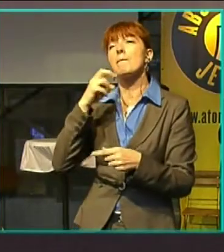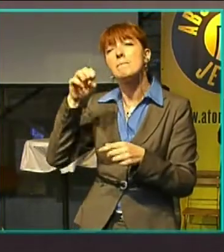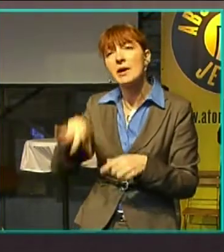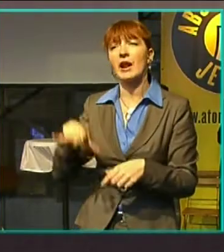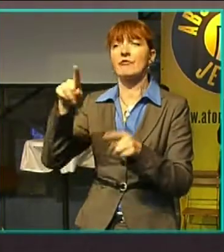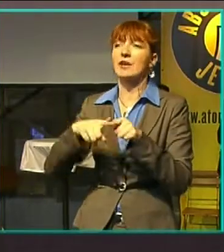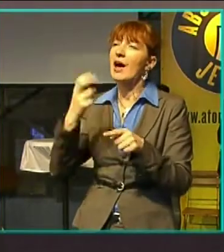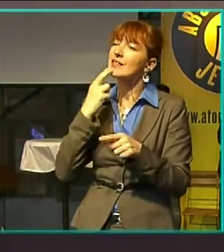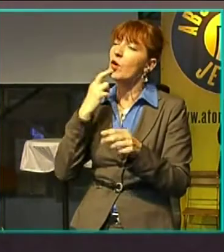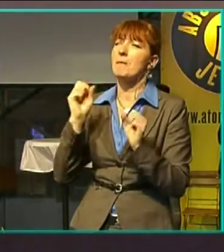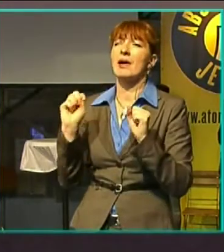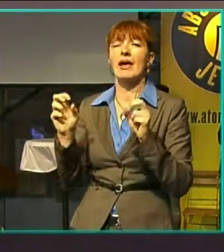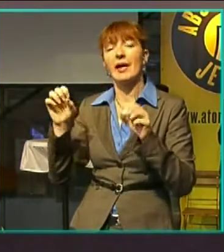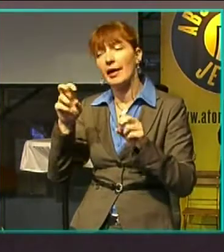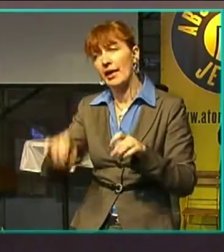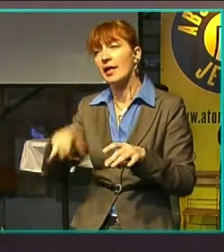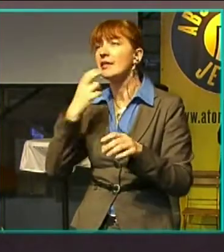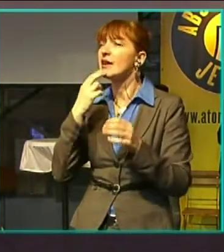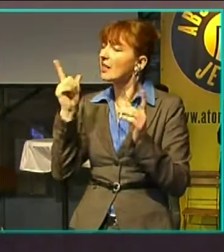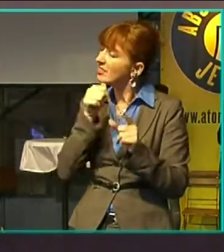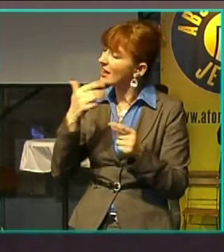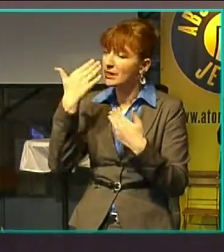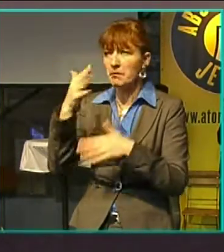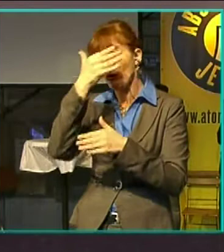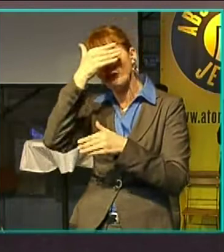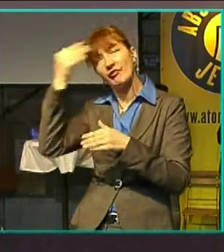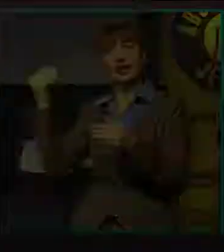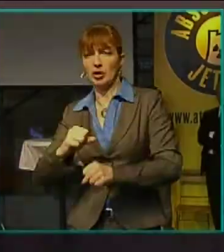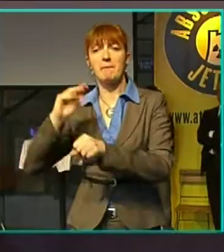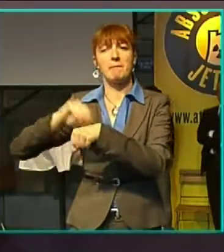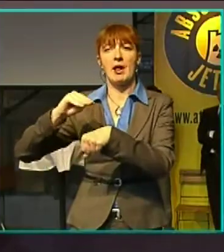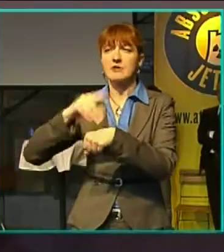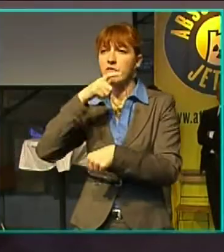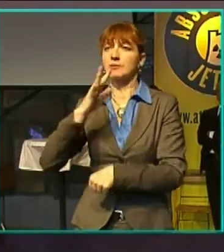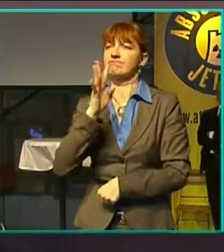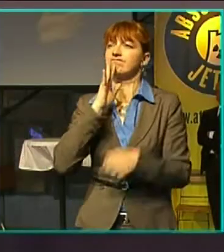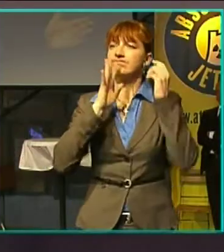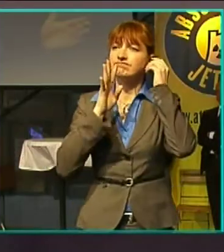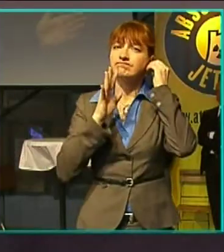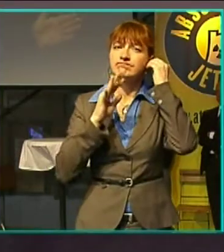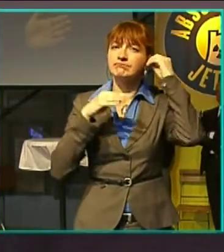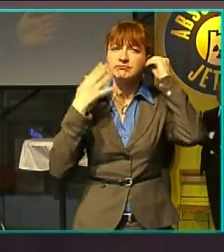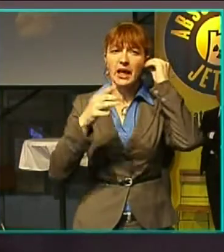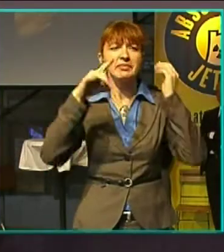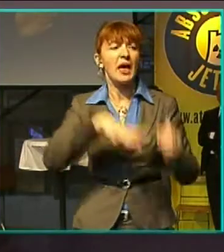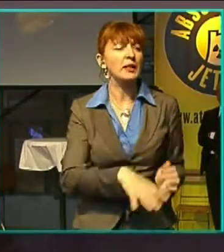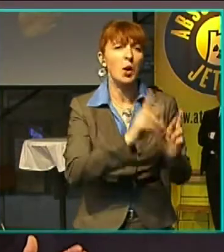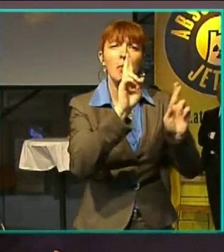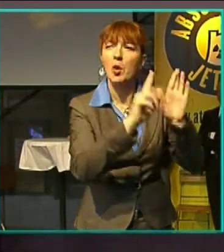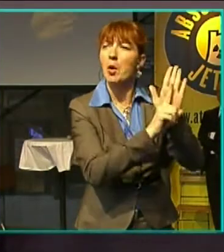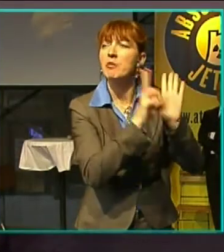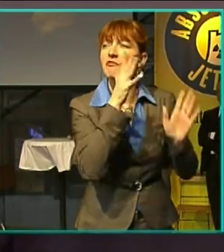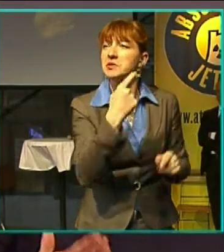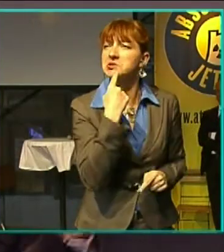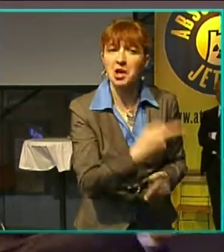Atomenergie nicht mehr in Vergessenheit gerät. Da wird die Atomlobby sagen, sucht euch